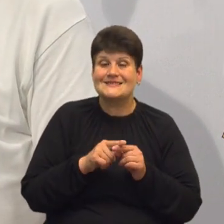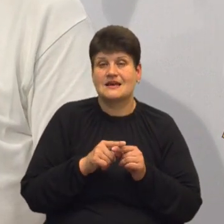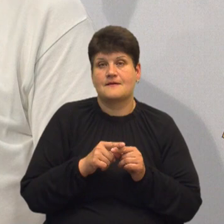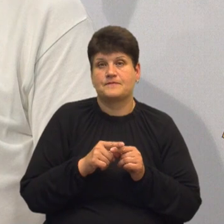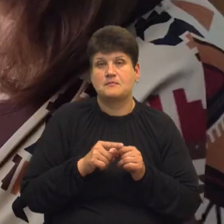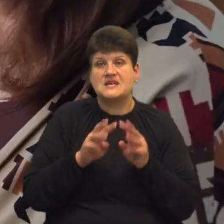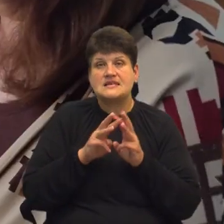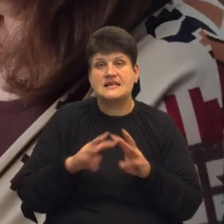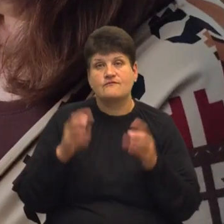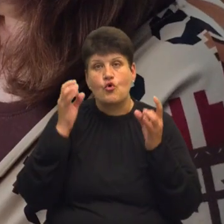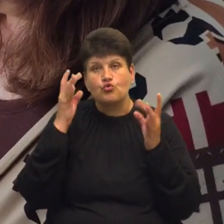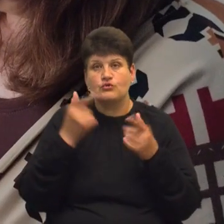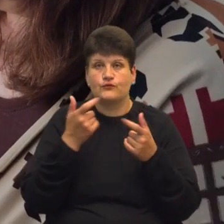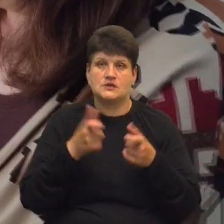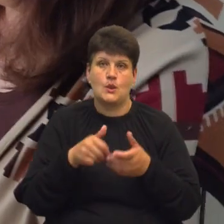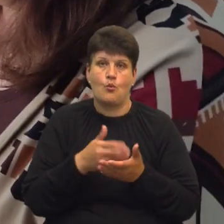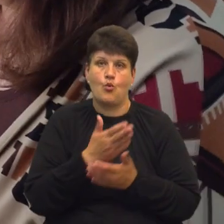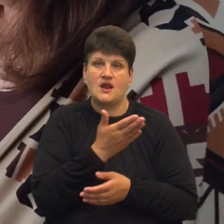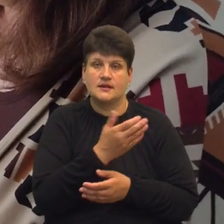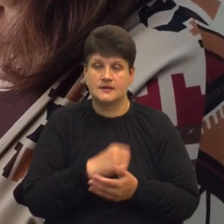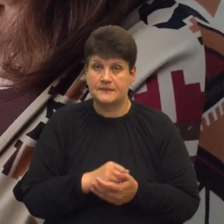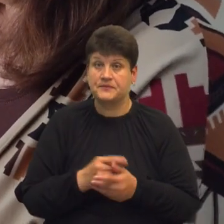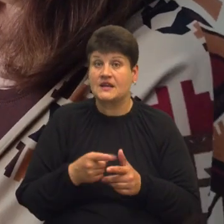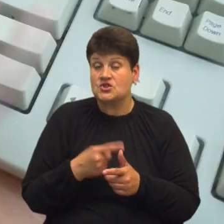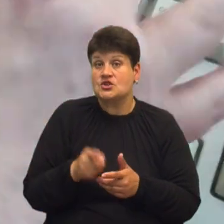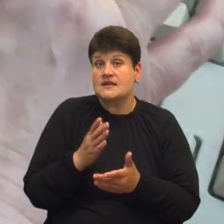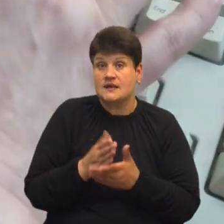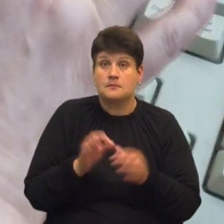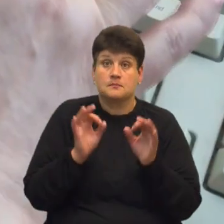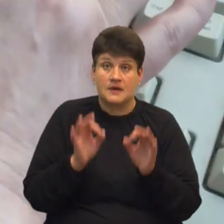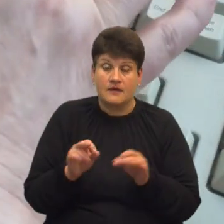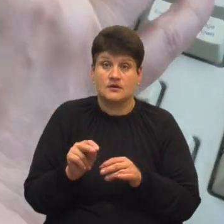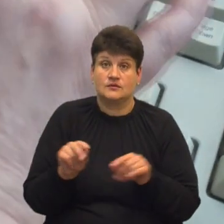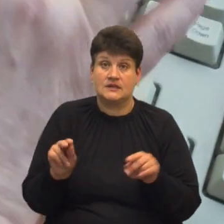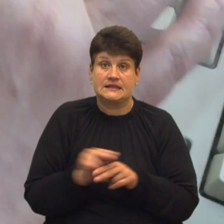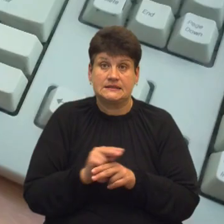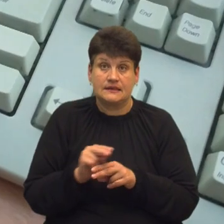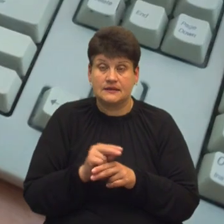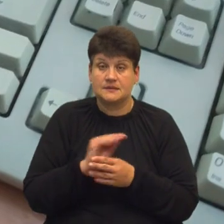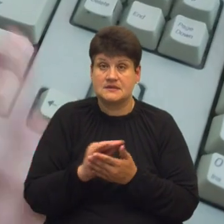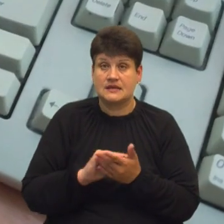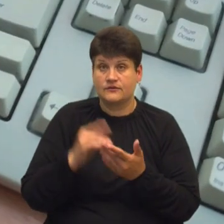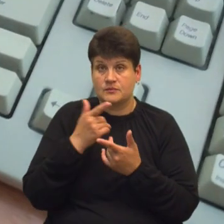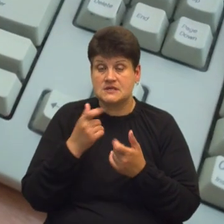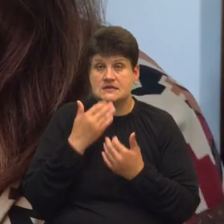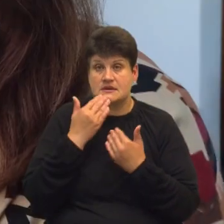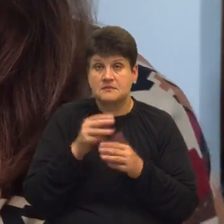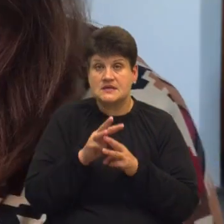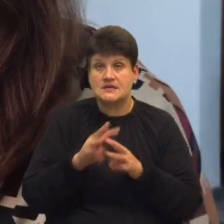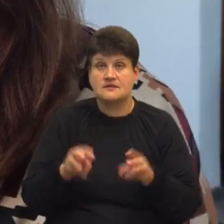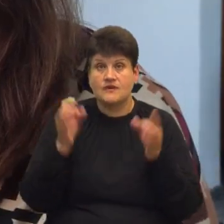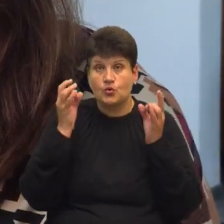інформаційної політики. Щоб з'ясувати, чи є законною ця реставрація, ми написали інформаційний запит до Міністерства культури та